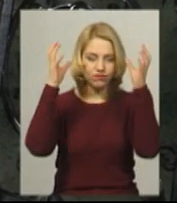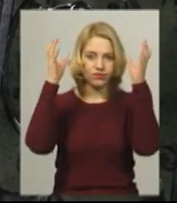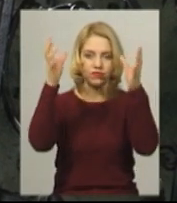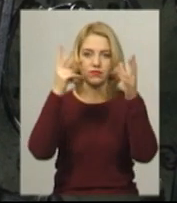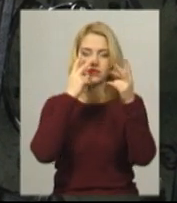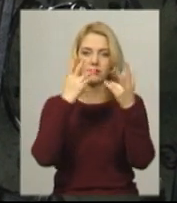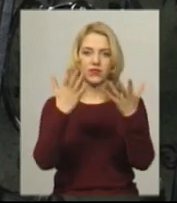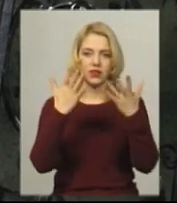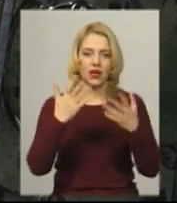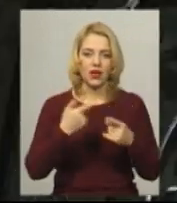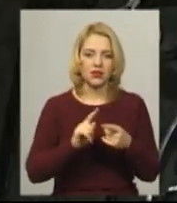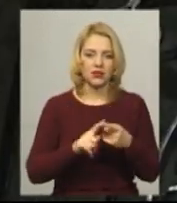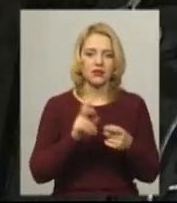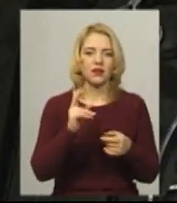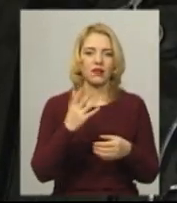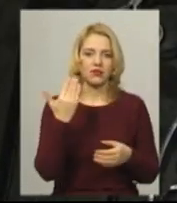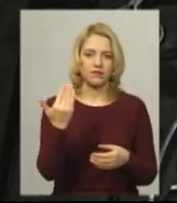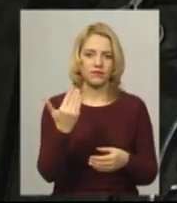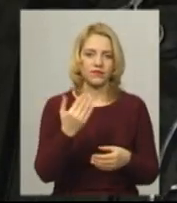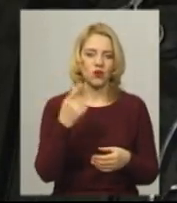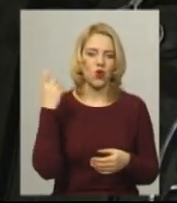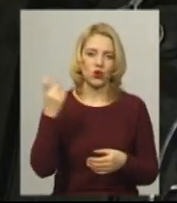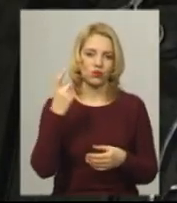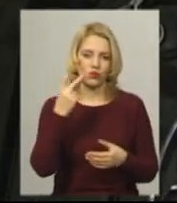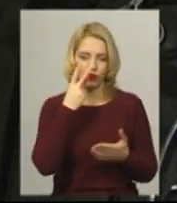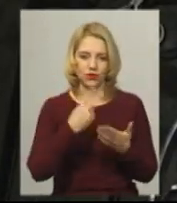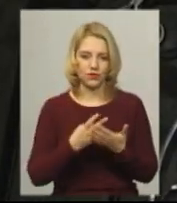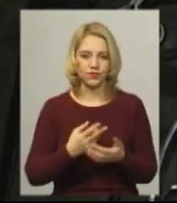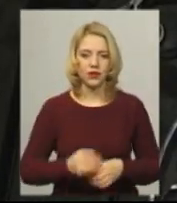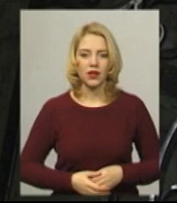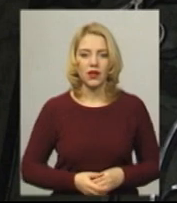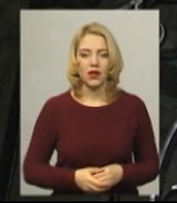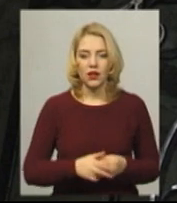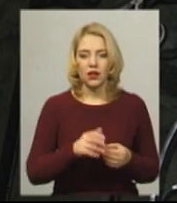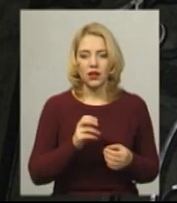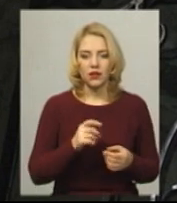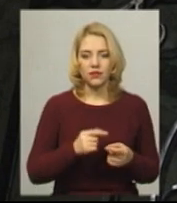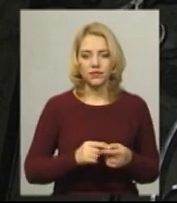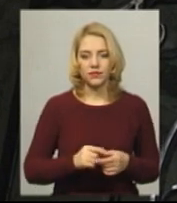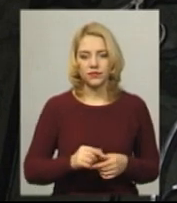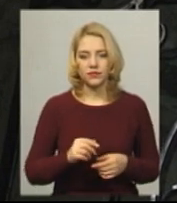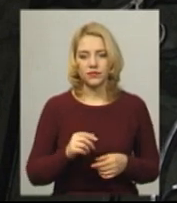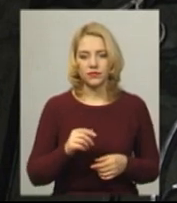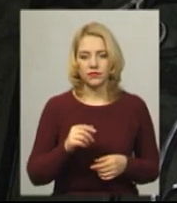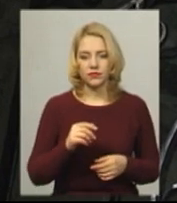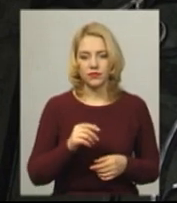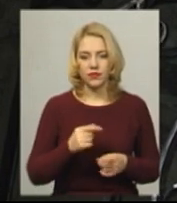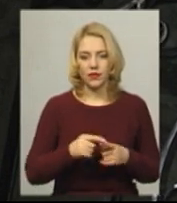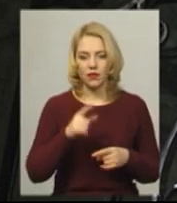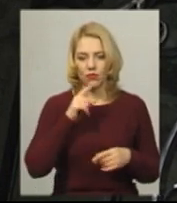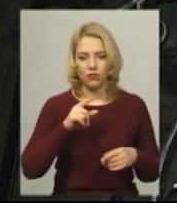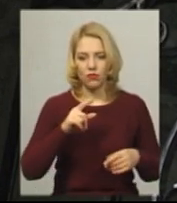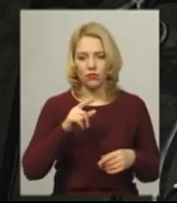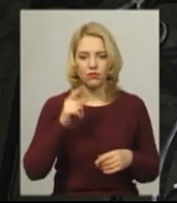підкреслює статус господарів. Де я вона сама? У мене їх безліч. Як на пасіки бджоли рояться, але вони літають, а